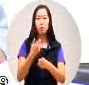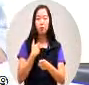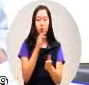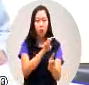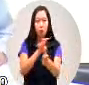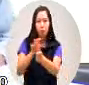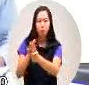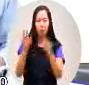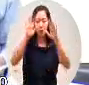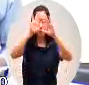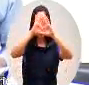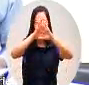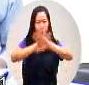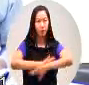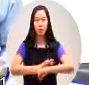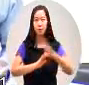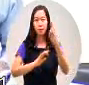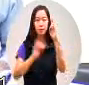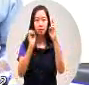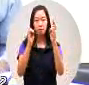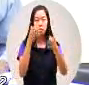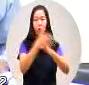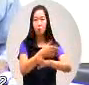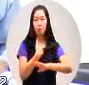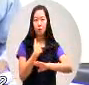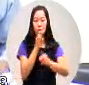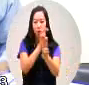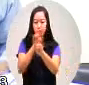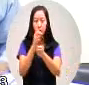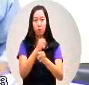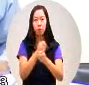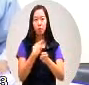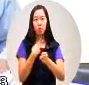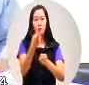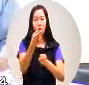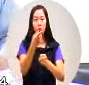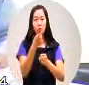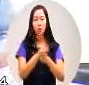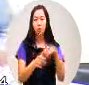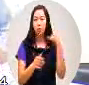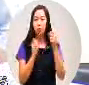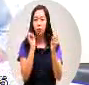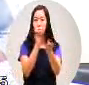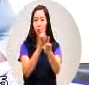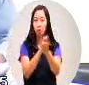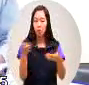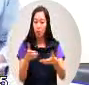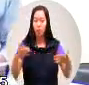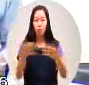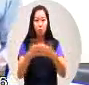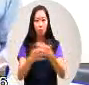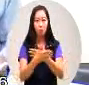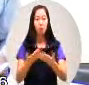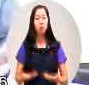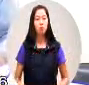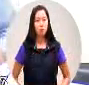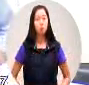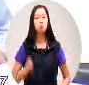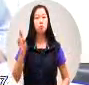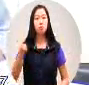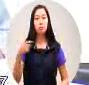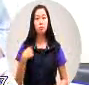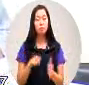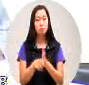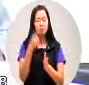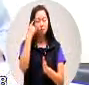到半夜的十二点我就报上说要完全打通才可以休息所以我